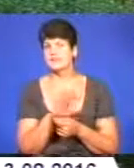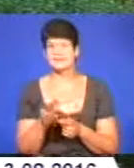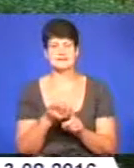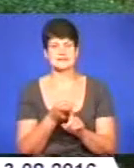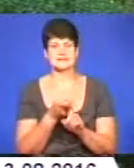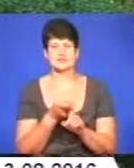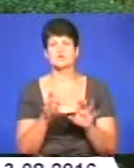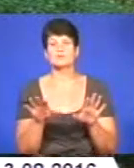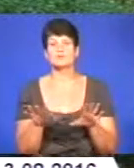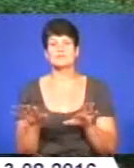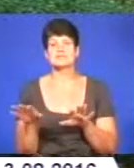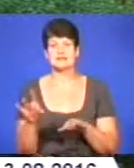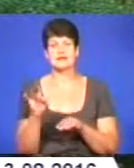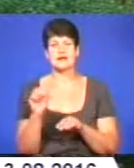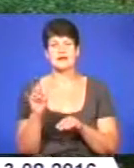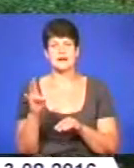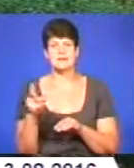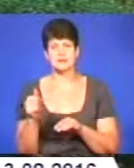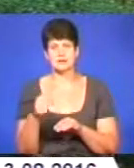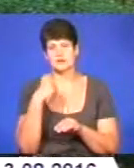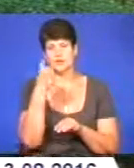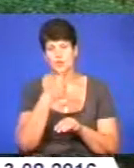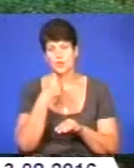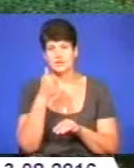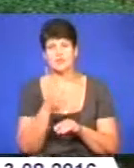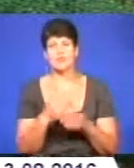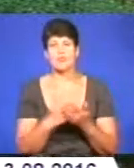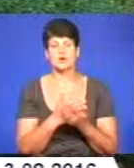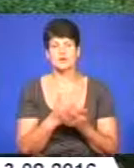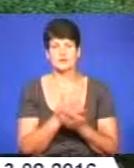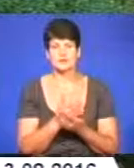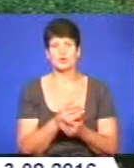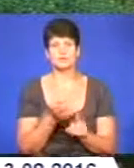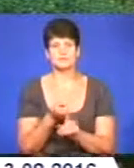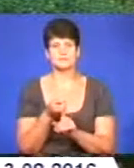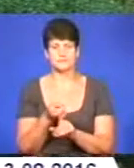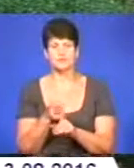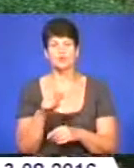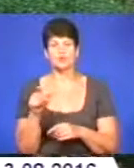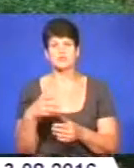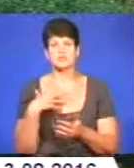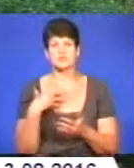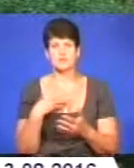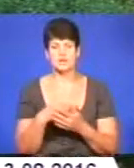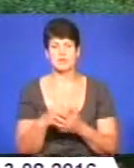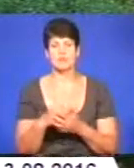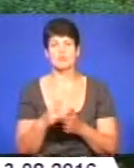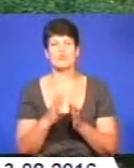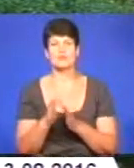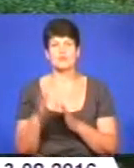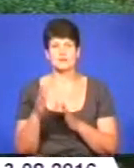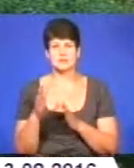від посади, рангу, вислугороків, політичної приналежності, люди, які своєю поведінкою, своїми діями